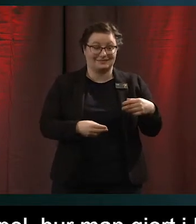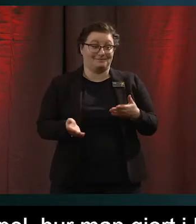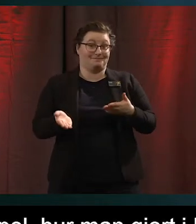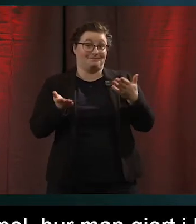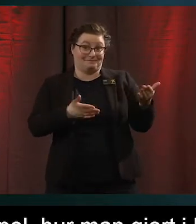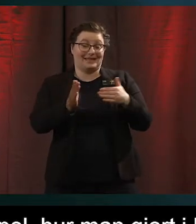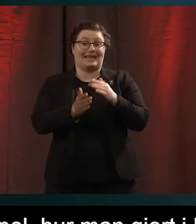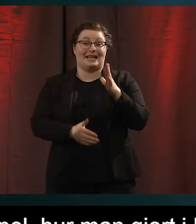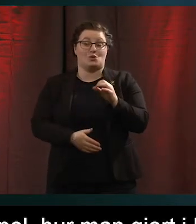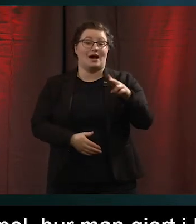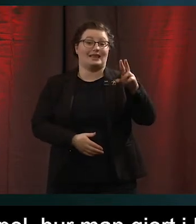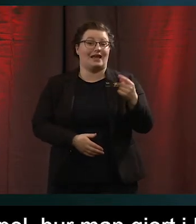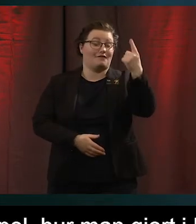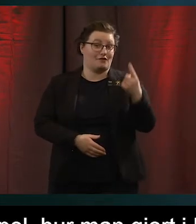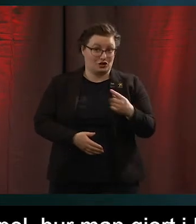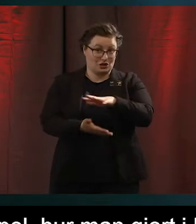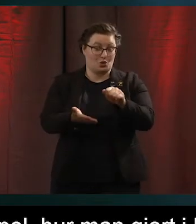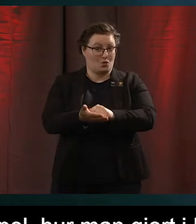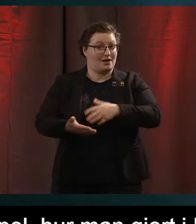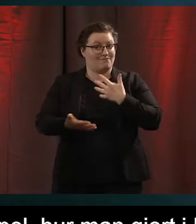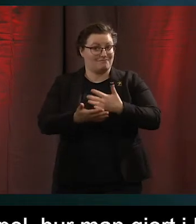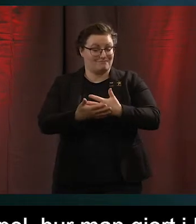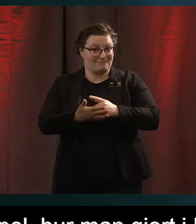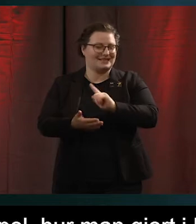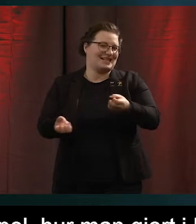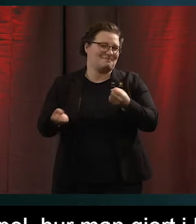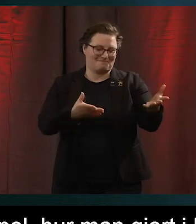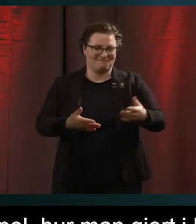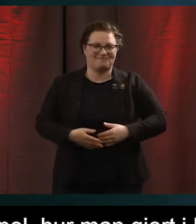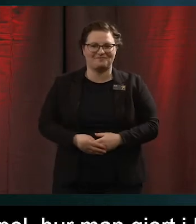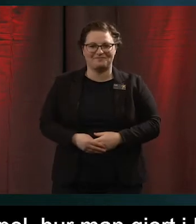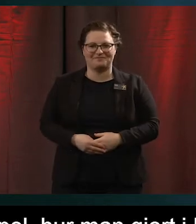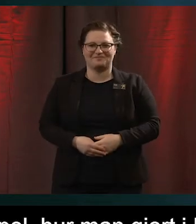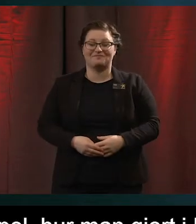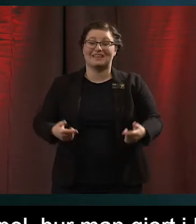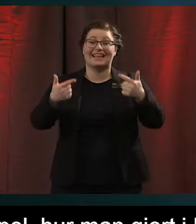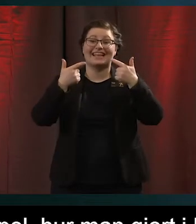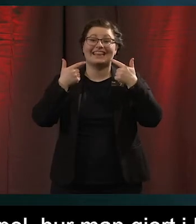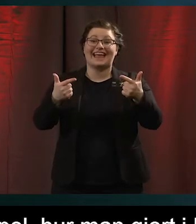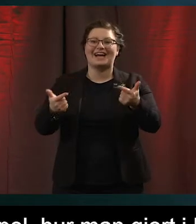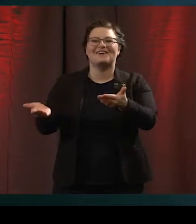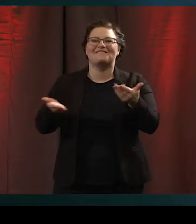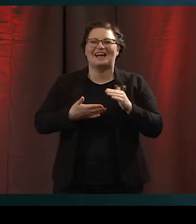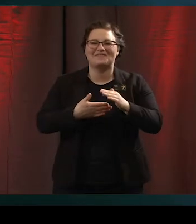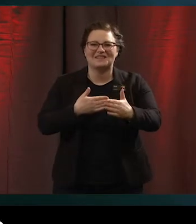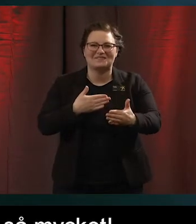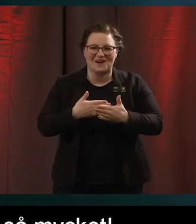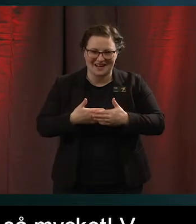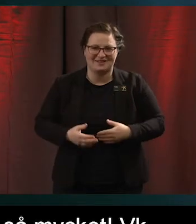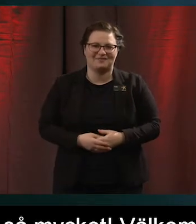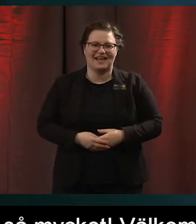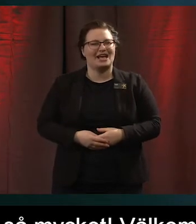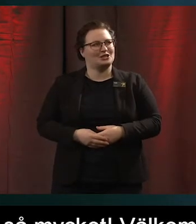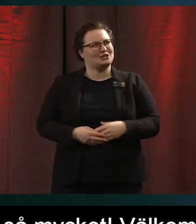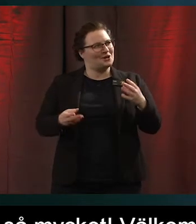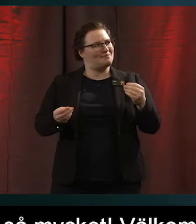igen till Johanna Koljonen i Skåne först. Tack så mycket och välkomna tillbaka. Det är